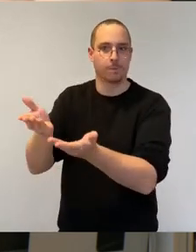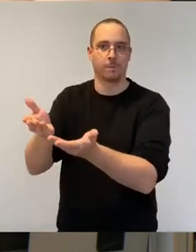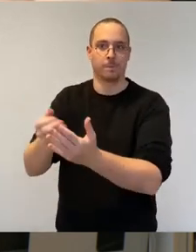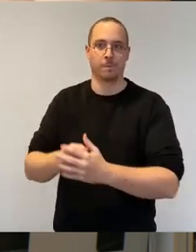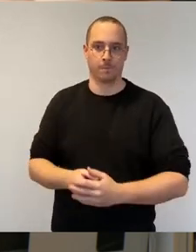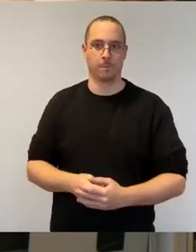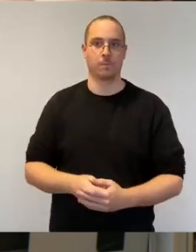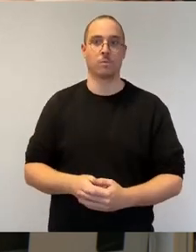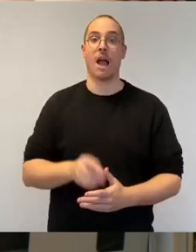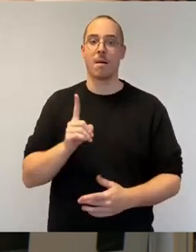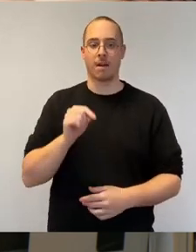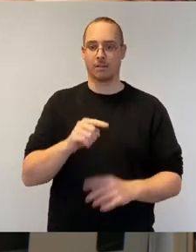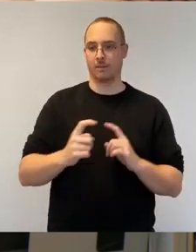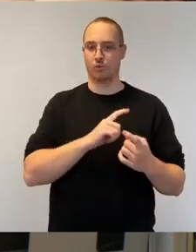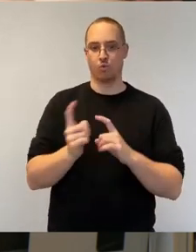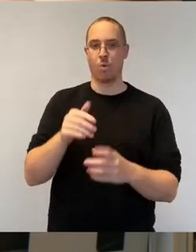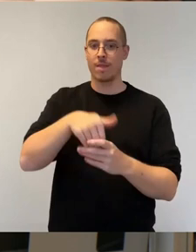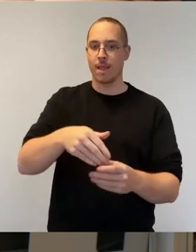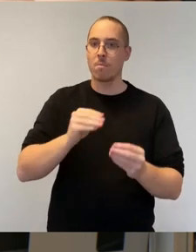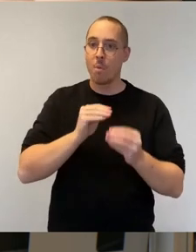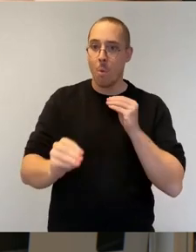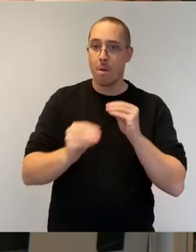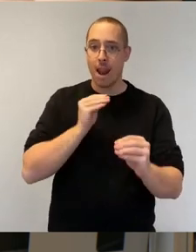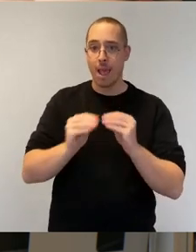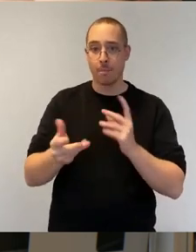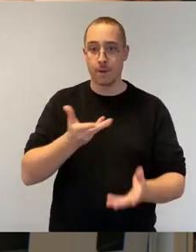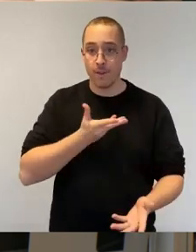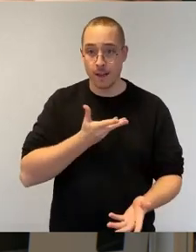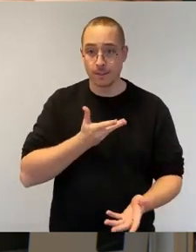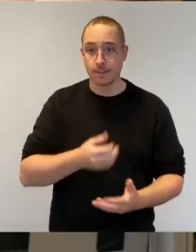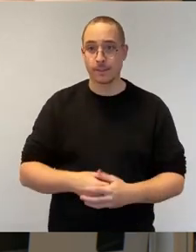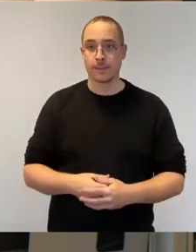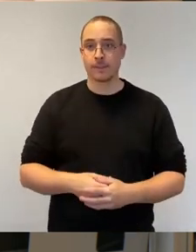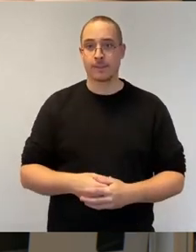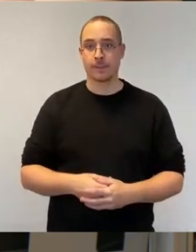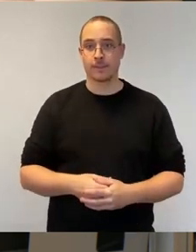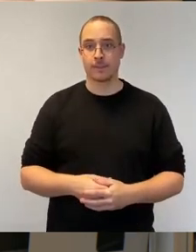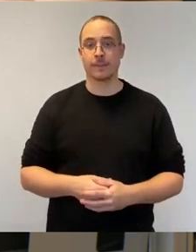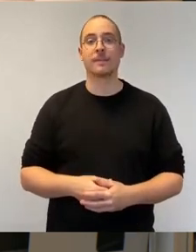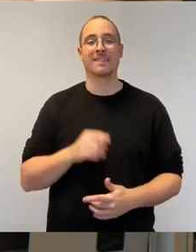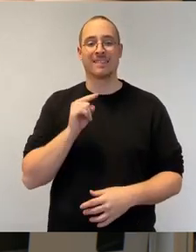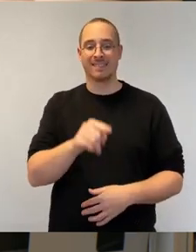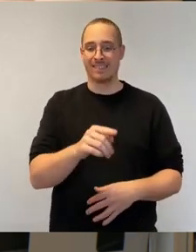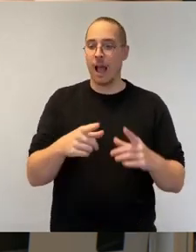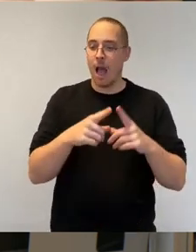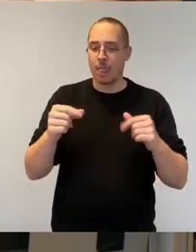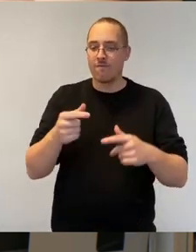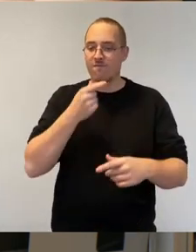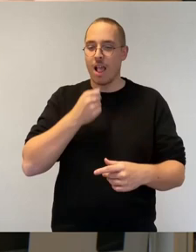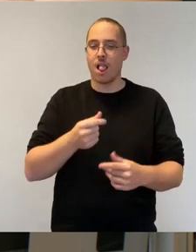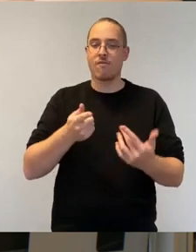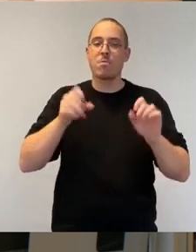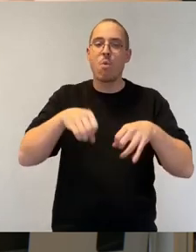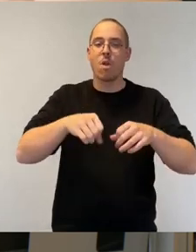jetzt auch schon mehrfach angeklungen, ist tatsächlich der Versuch, die Einsatzmöglichkeiten dieser Karte massiv einzuschränken. Das geht beim